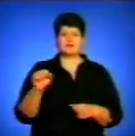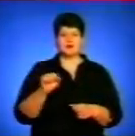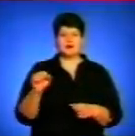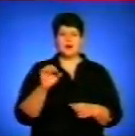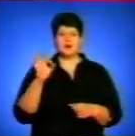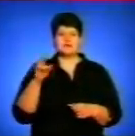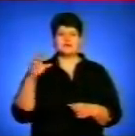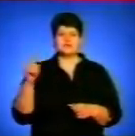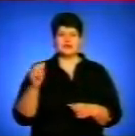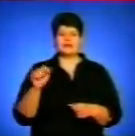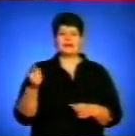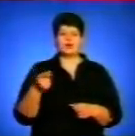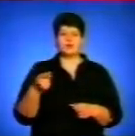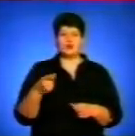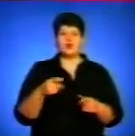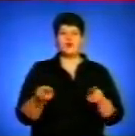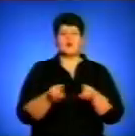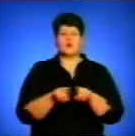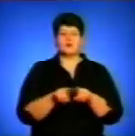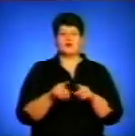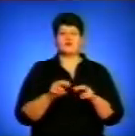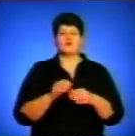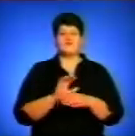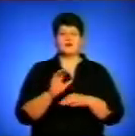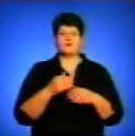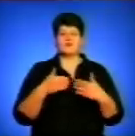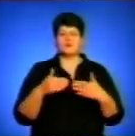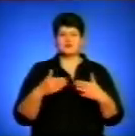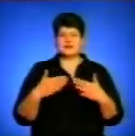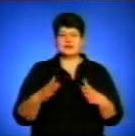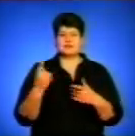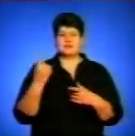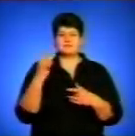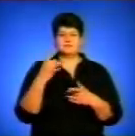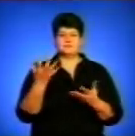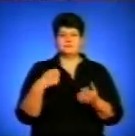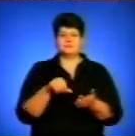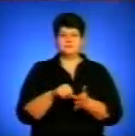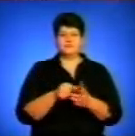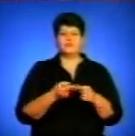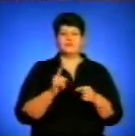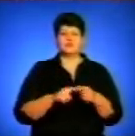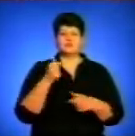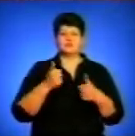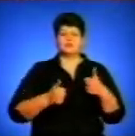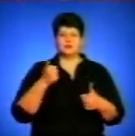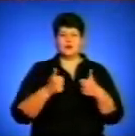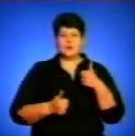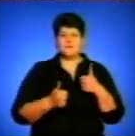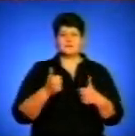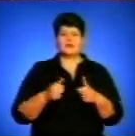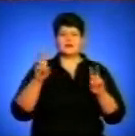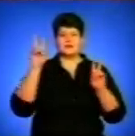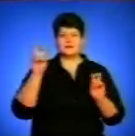тернополянка. Обої випускниці і вперше беруть участь у цьому конкурсі. Займалися додатково, оскільки освітня програма «Шевченківську